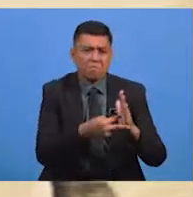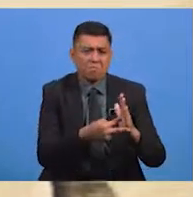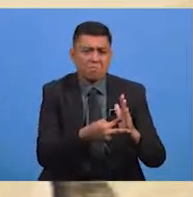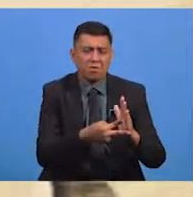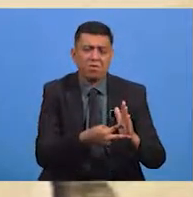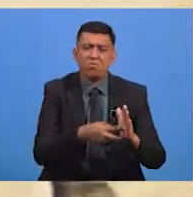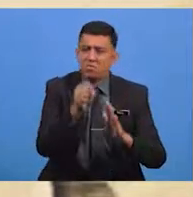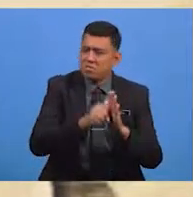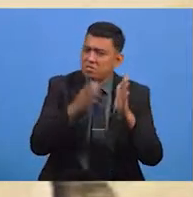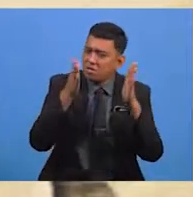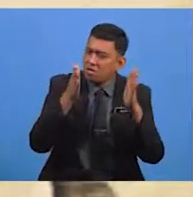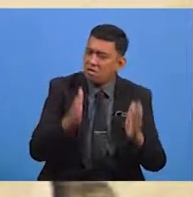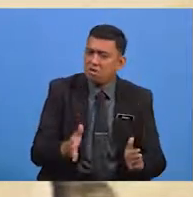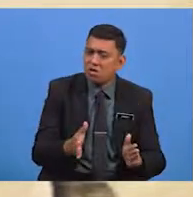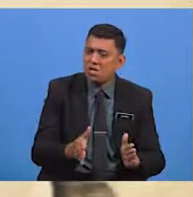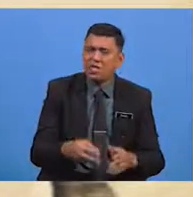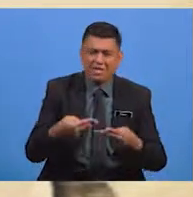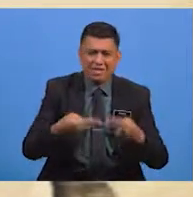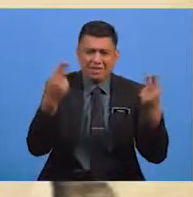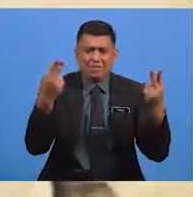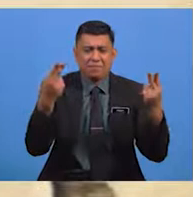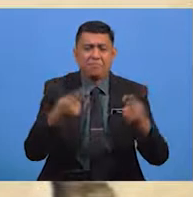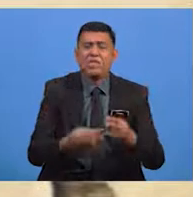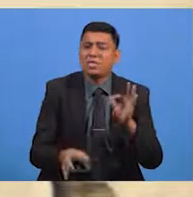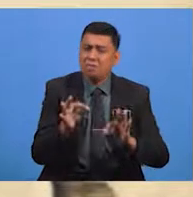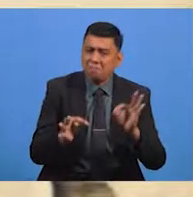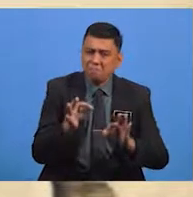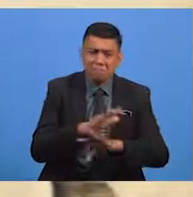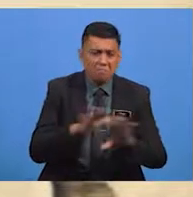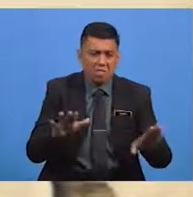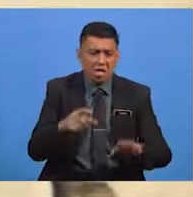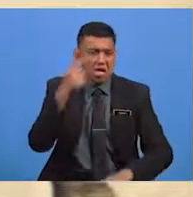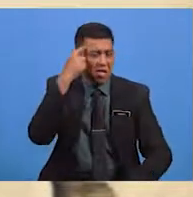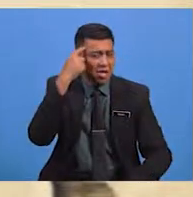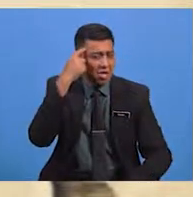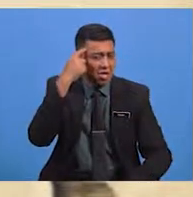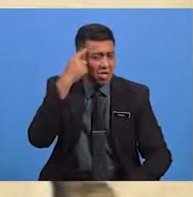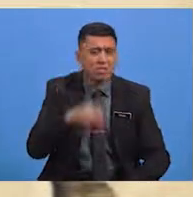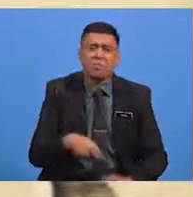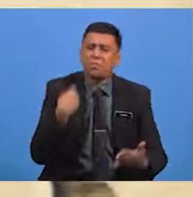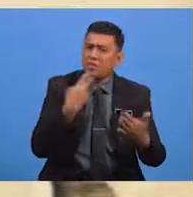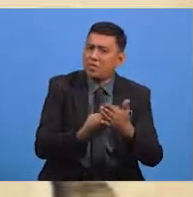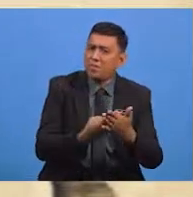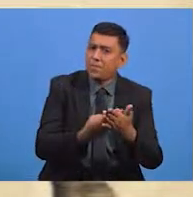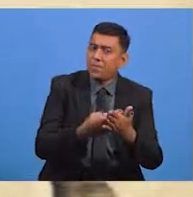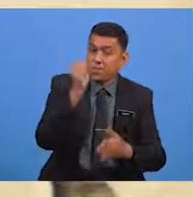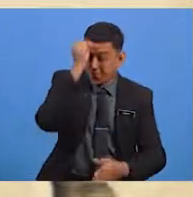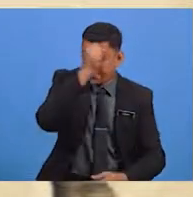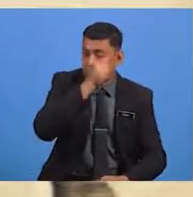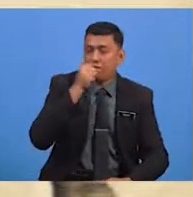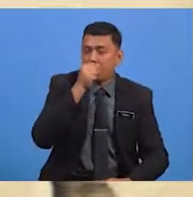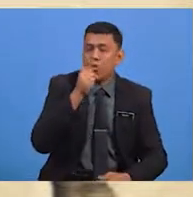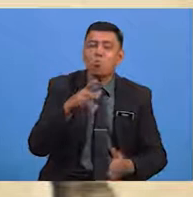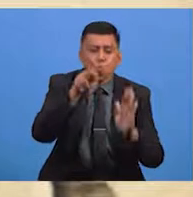Seseorang itu dianggap Hina Jika tidak berakal Sehingga bersikap Kurang